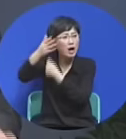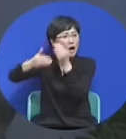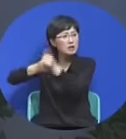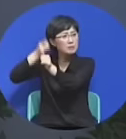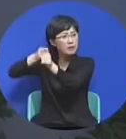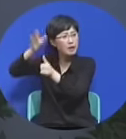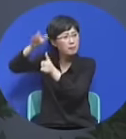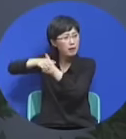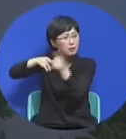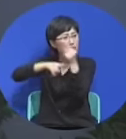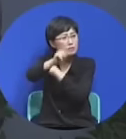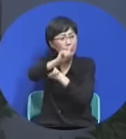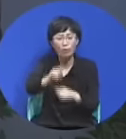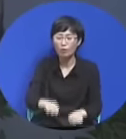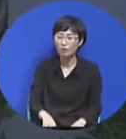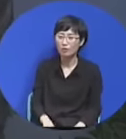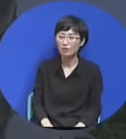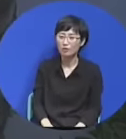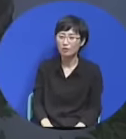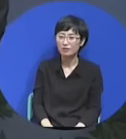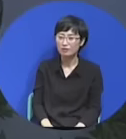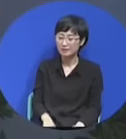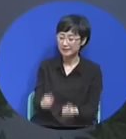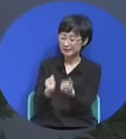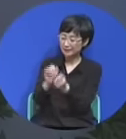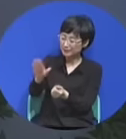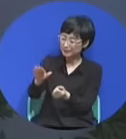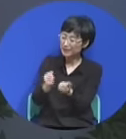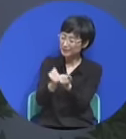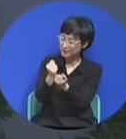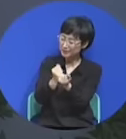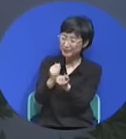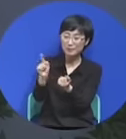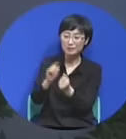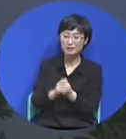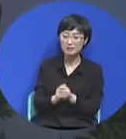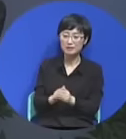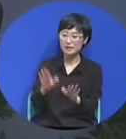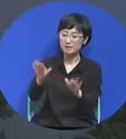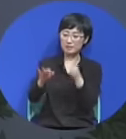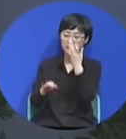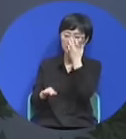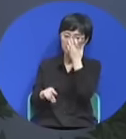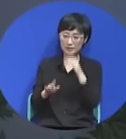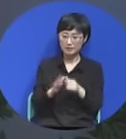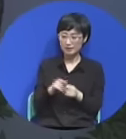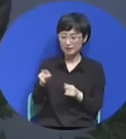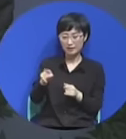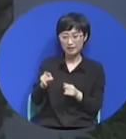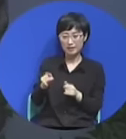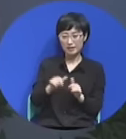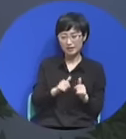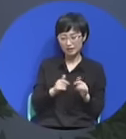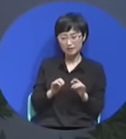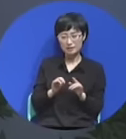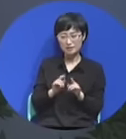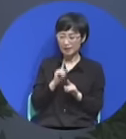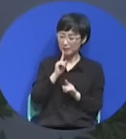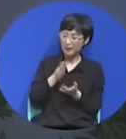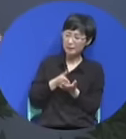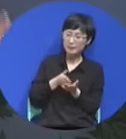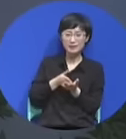그래서 내가 설명을 하는데 그러니까 걱정도 하지 말고 이리 하지 말고 잘